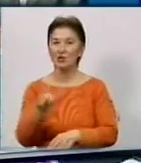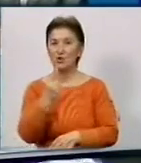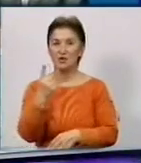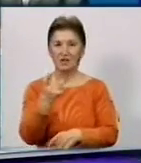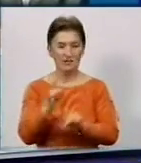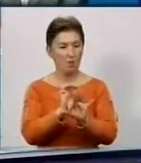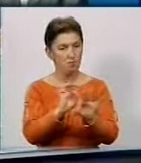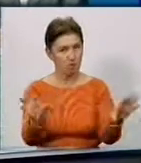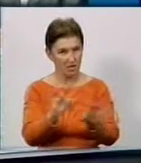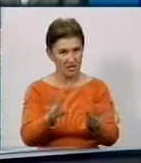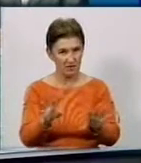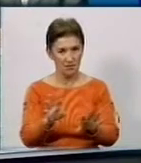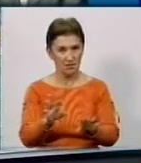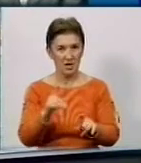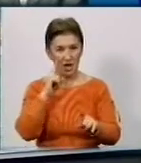механизм нашим глядачам.